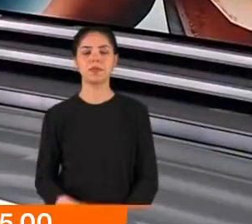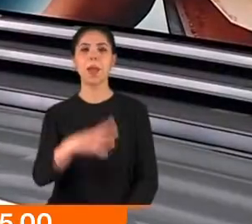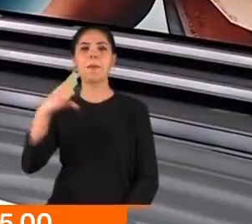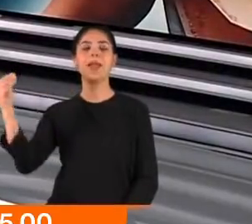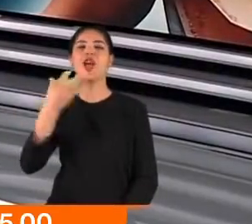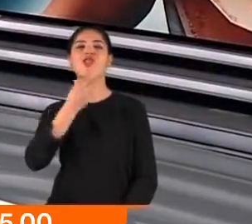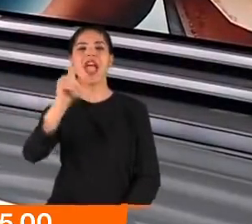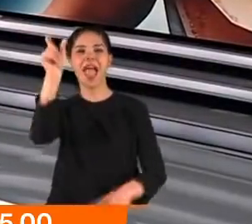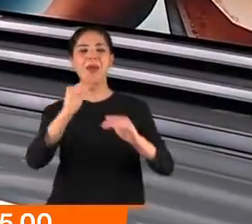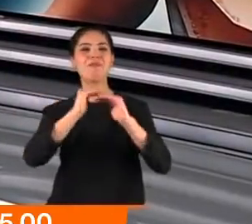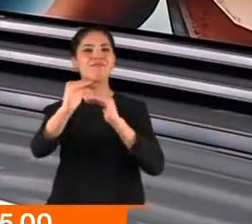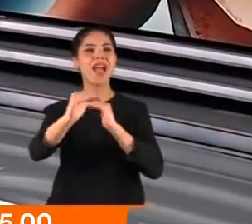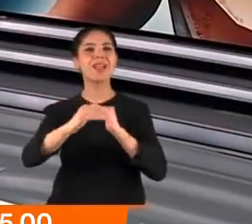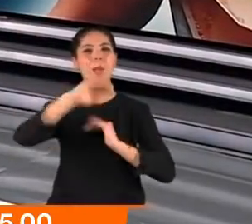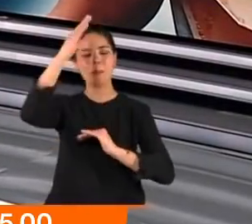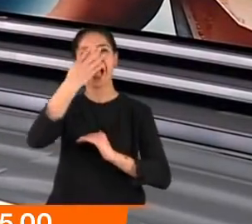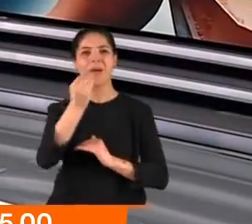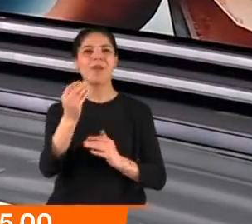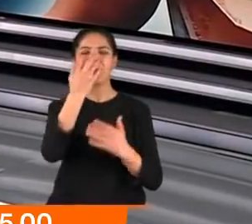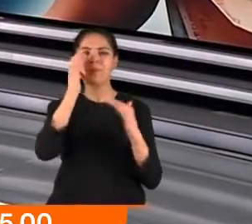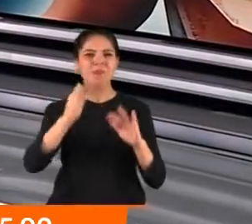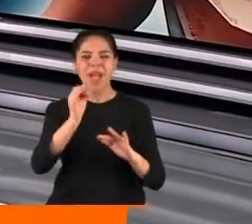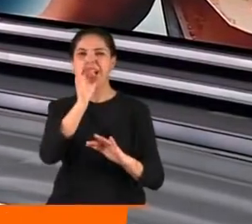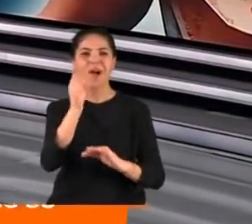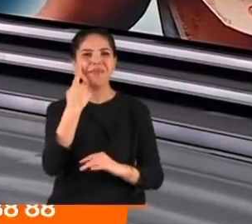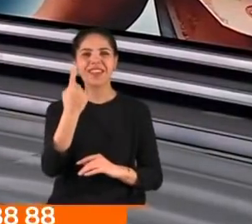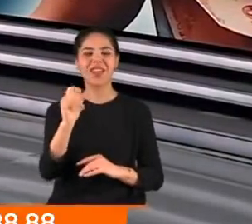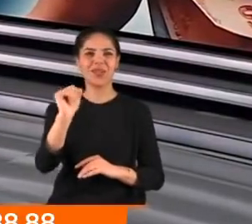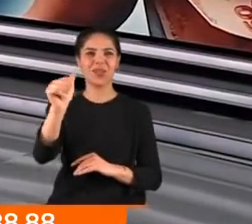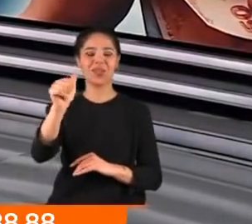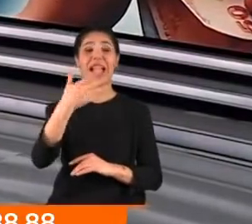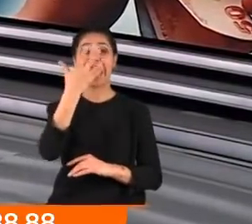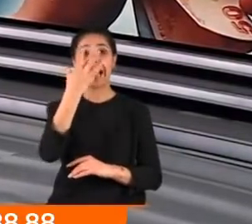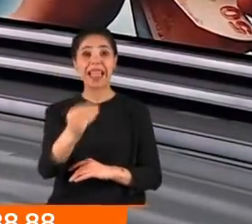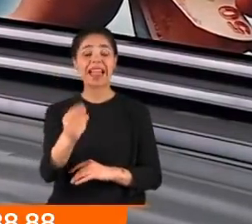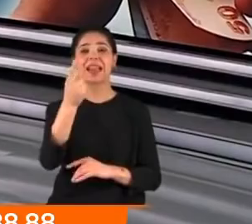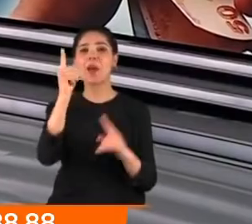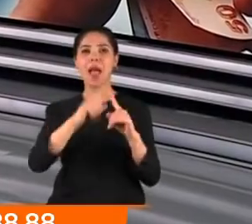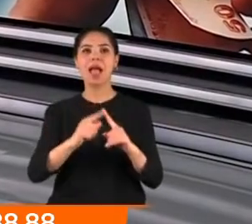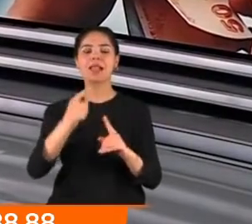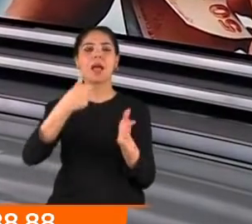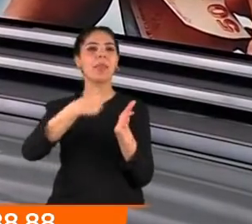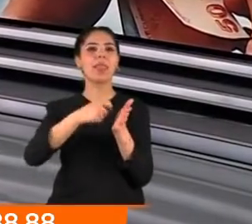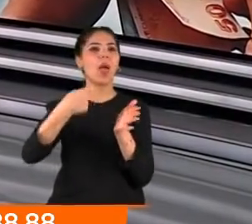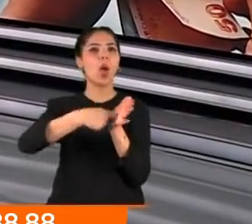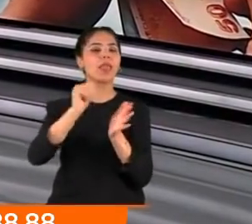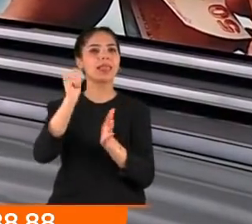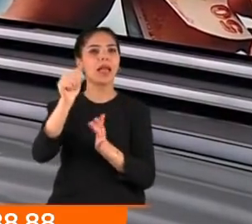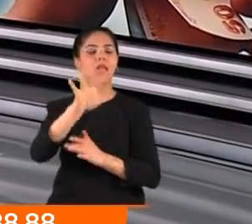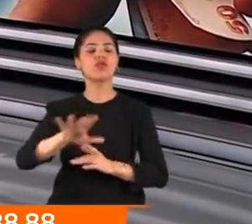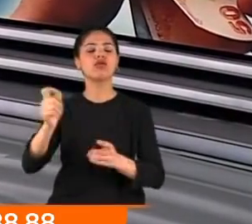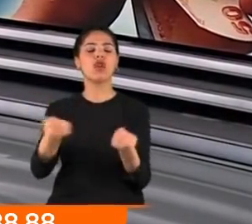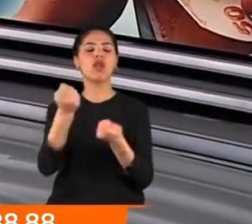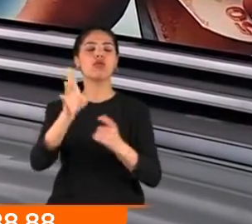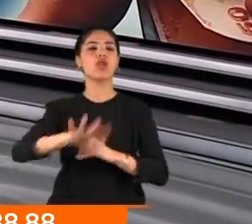Milyonlarca emeklerin gözü kulağı bayram ikramiyeleri için gelecek haberdeydi günlerdir. İkramiyenin hesaplara yatacağı tarih netleşti. Çalışma ve Sosyal Güvenlik